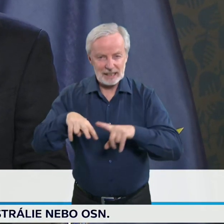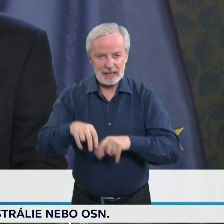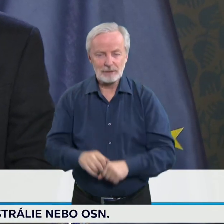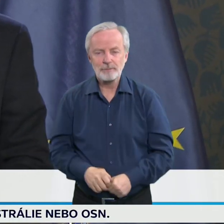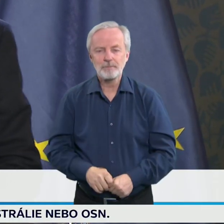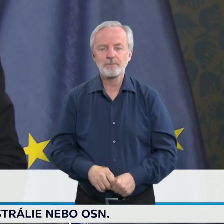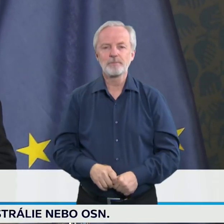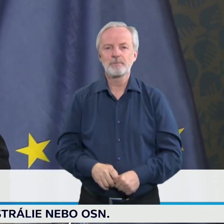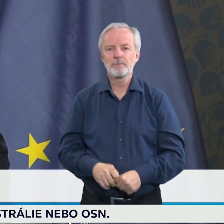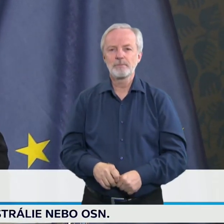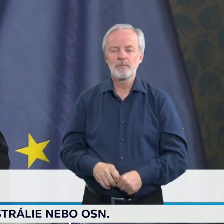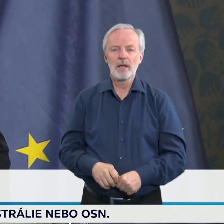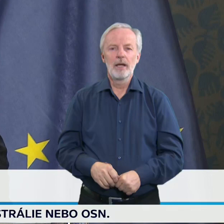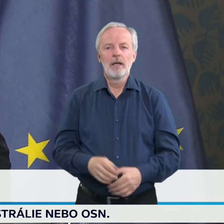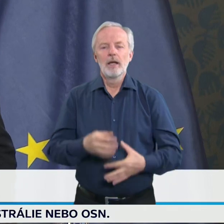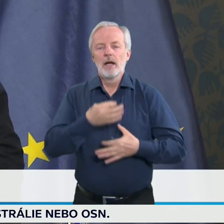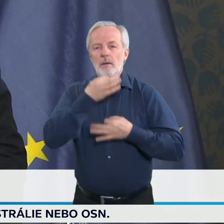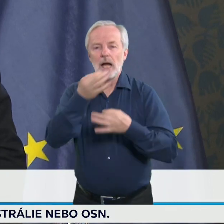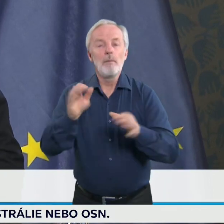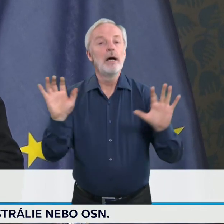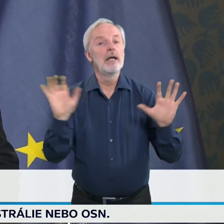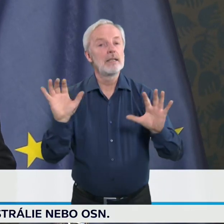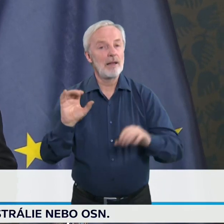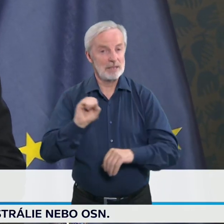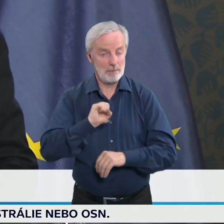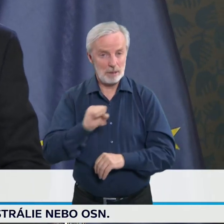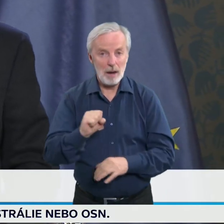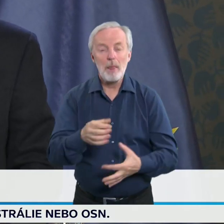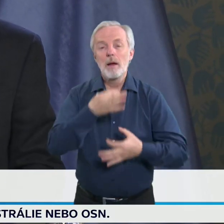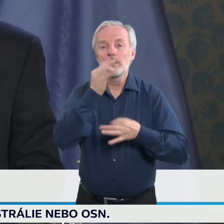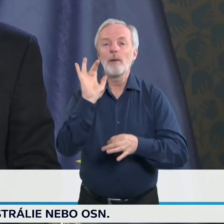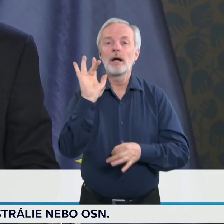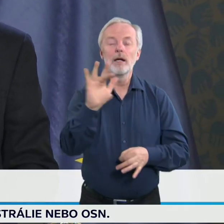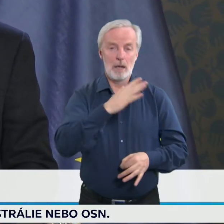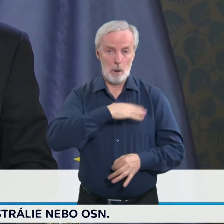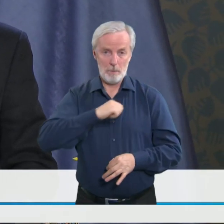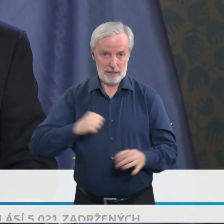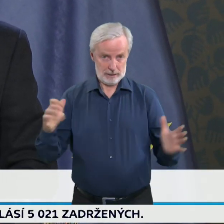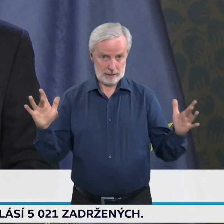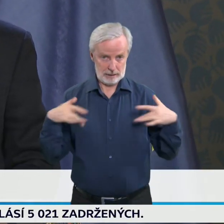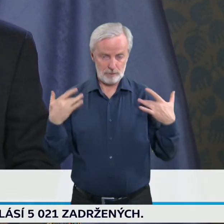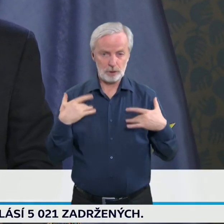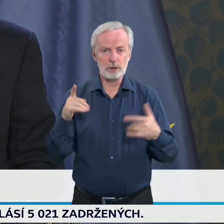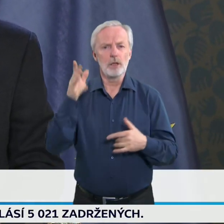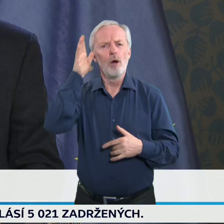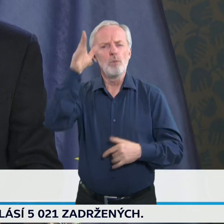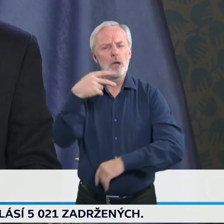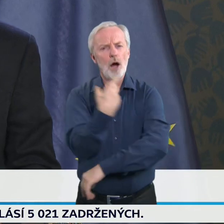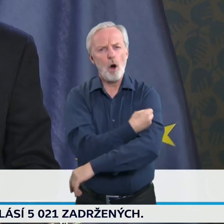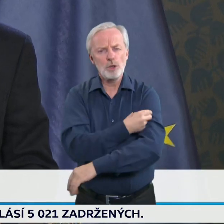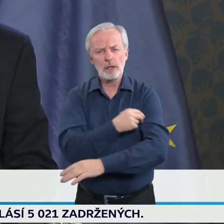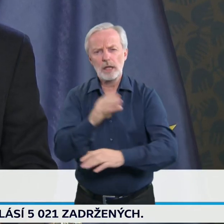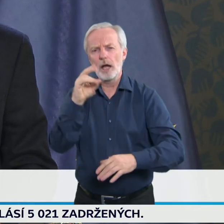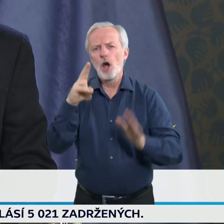Zikmund, Televize Prima, dobrý den. Já bych se chtěl ptát pana ministra zdravotnictví na tu vakcínu Novavax. Kolik dávek, pokud už to